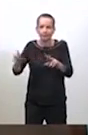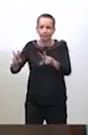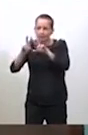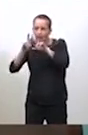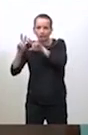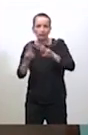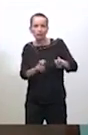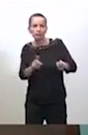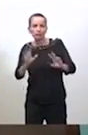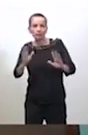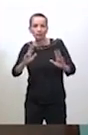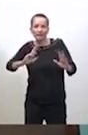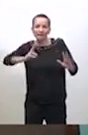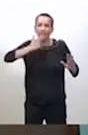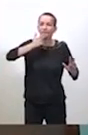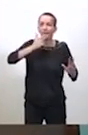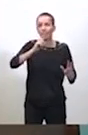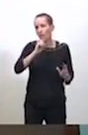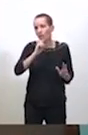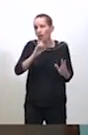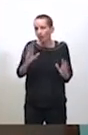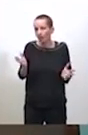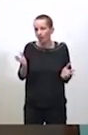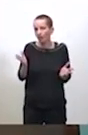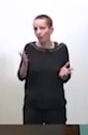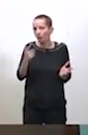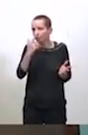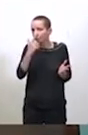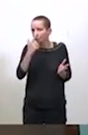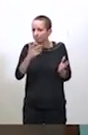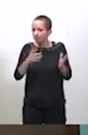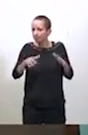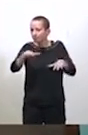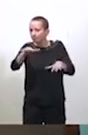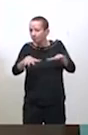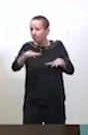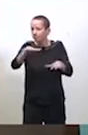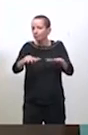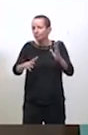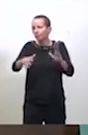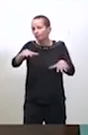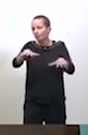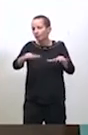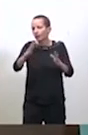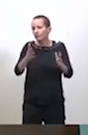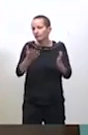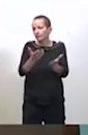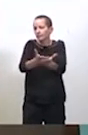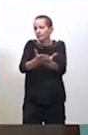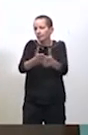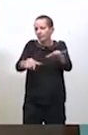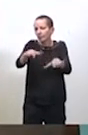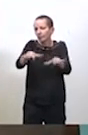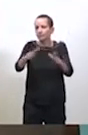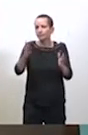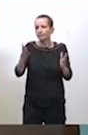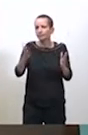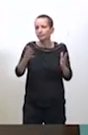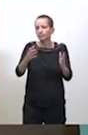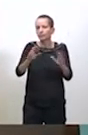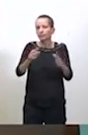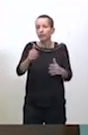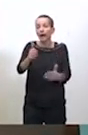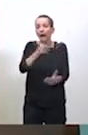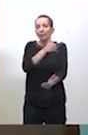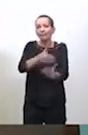forcément optimale à ce jour, mais je pense que dans l'ordre de grandeur, on est à peu près là, et oui, enfin, on n'est peut-être pas à 1 million d'euros